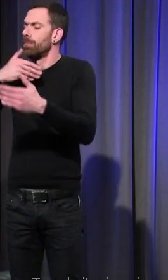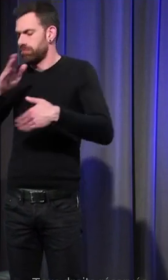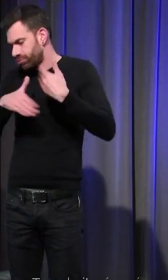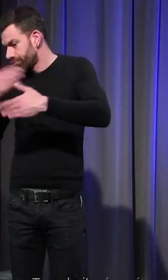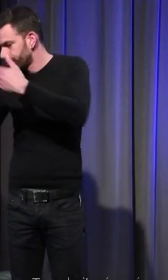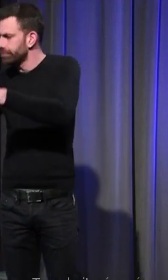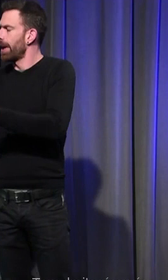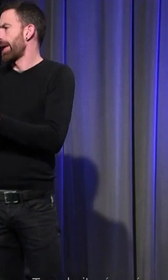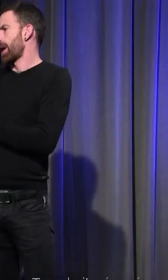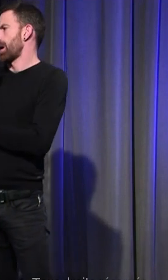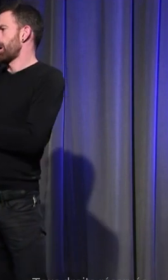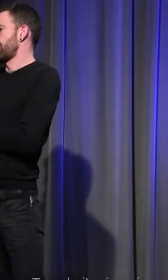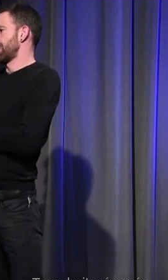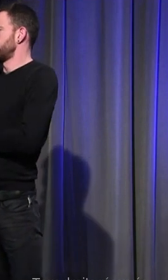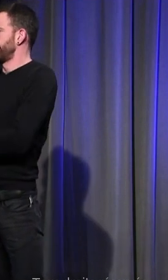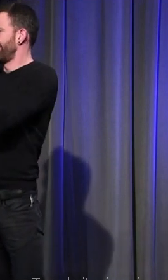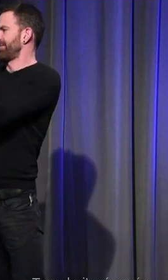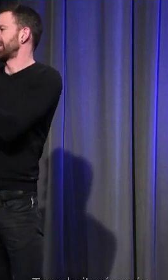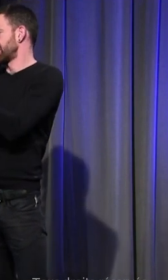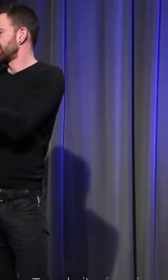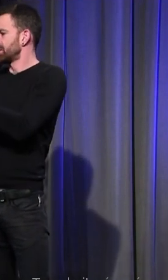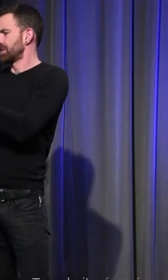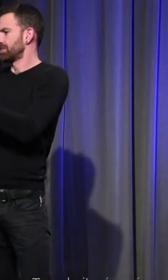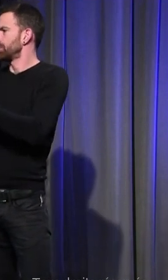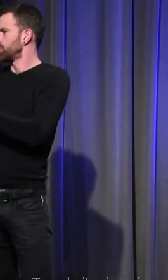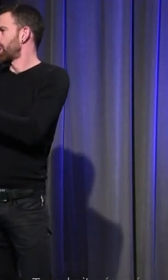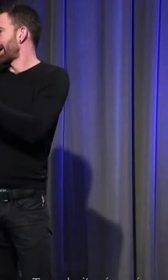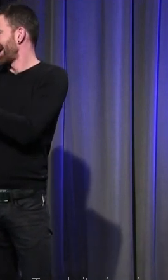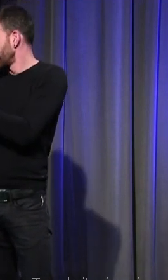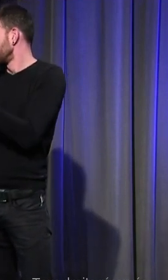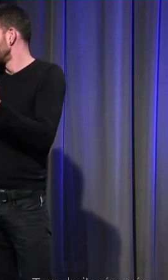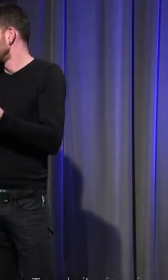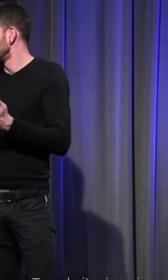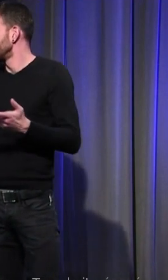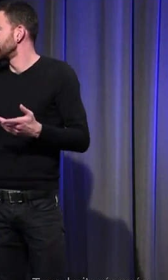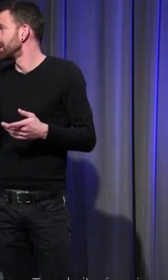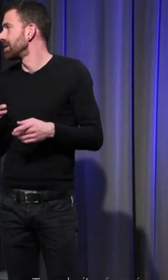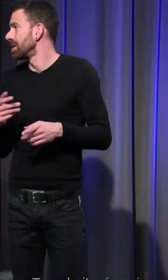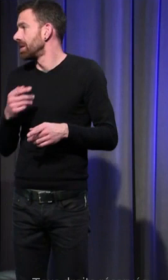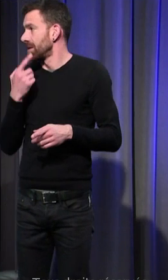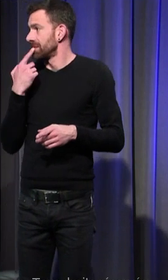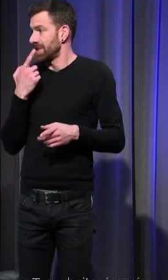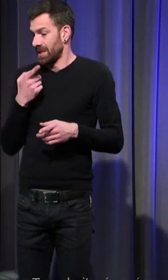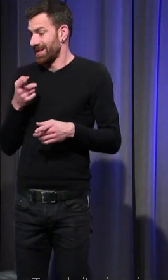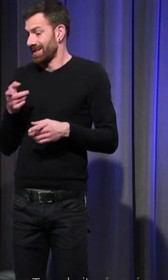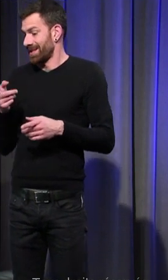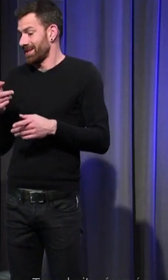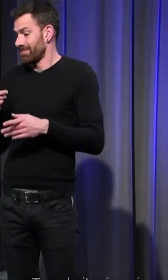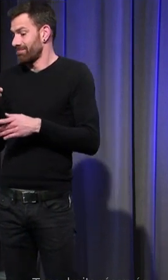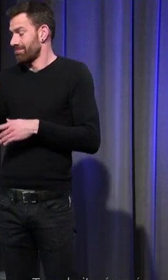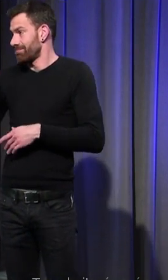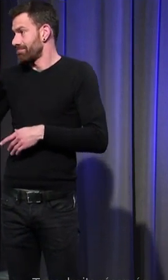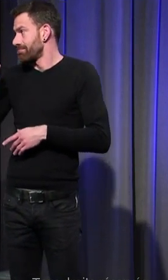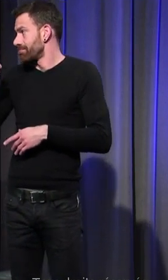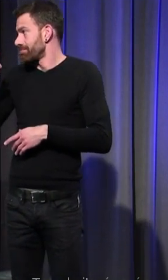fixer un prêtre par paroisse et on va faire le baptême quam primum aujourd'hui pour éviter justement